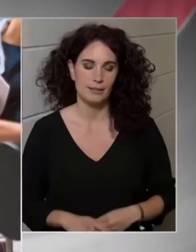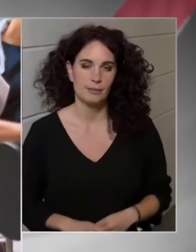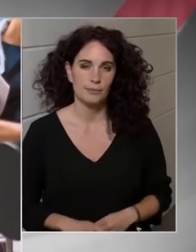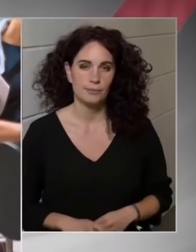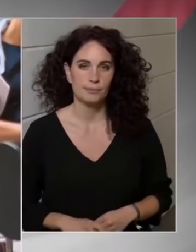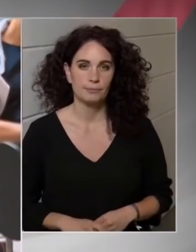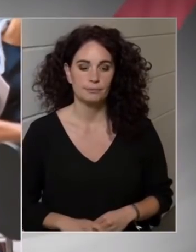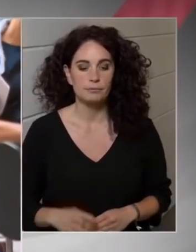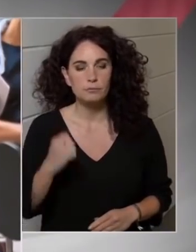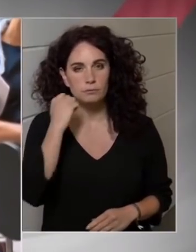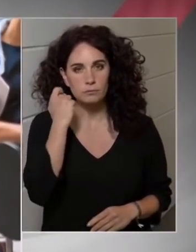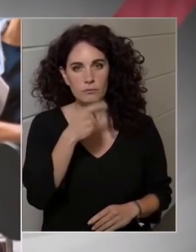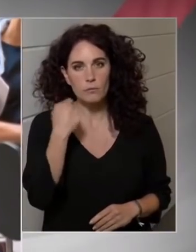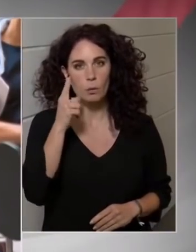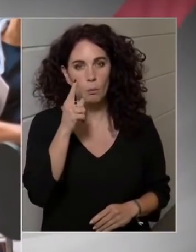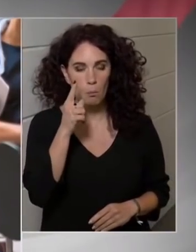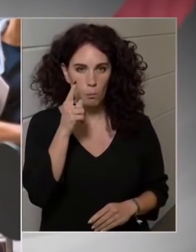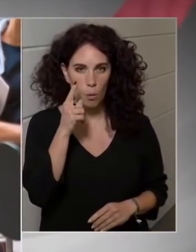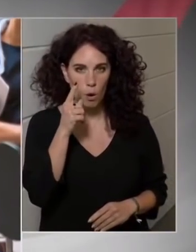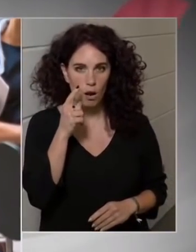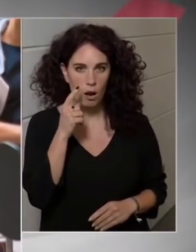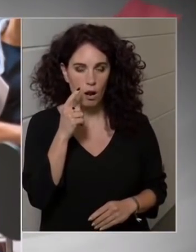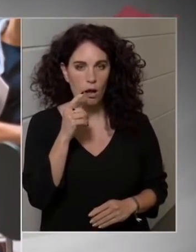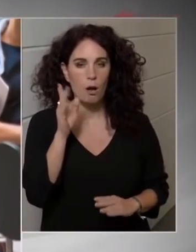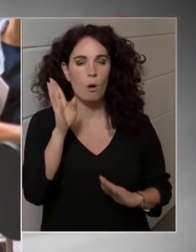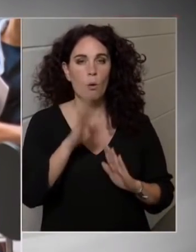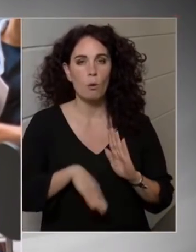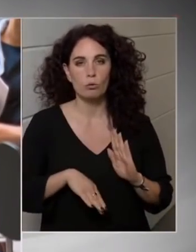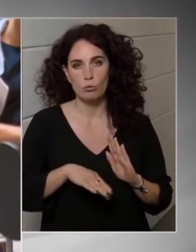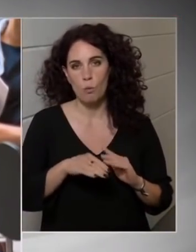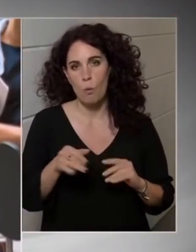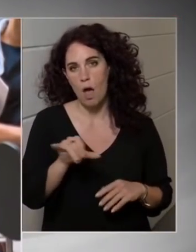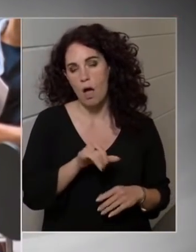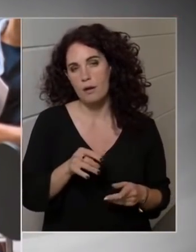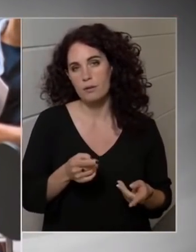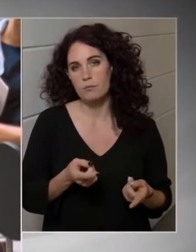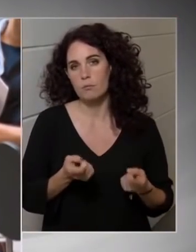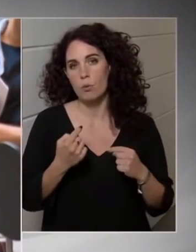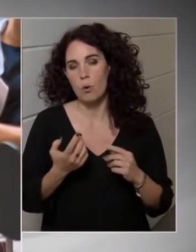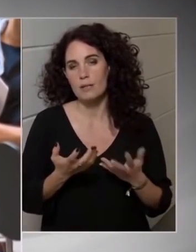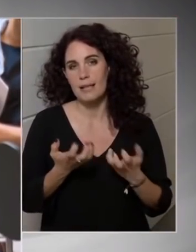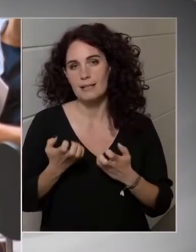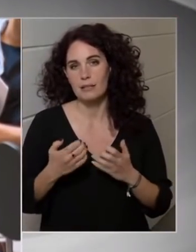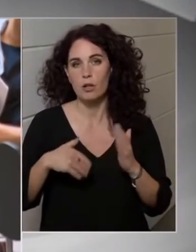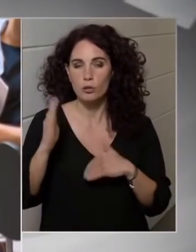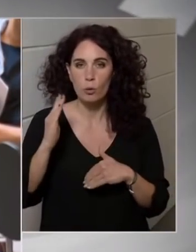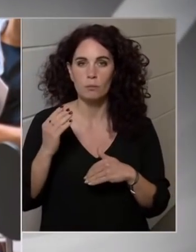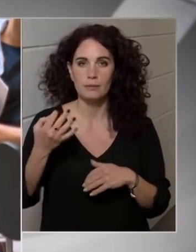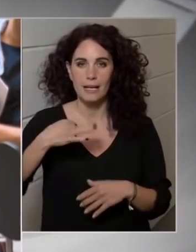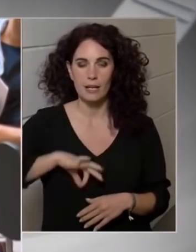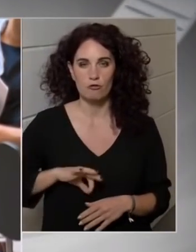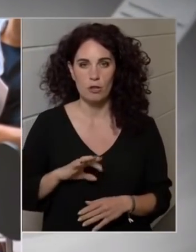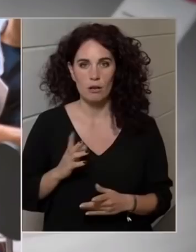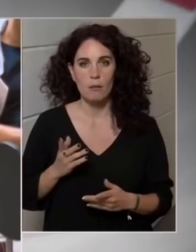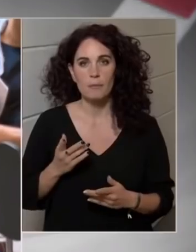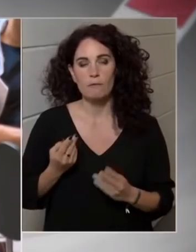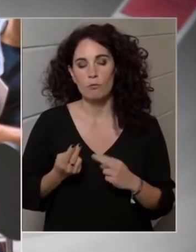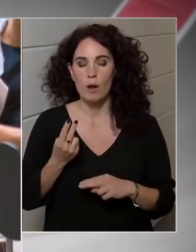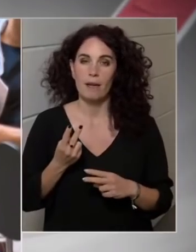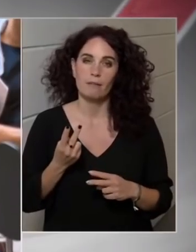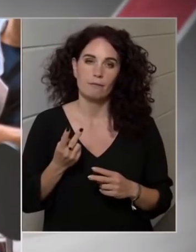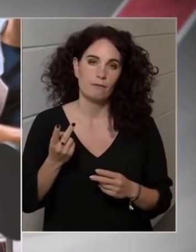A MOL-nál az olcsó urali olajból szerzett nagyobb nyeresség, ami főleg február óta